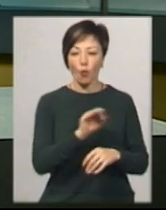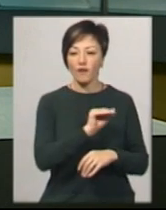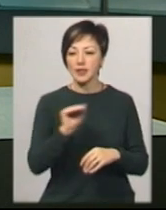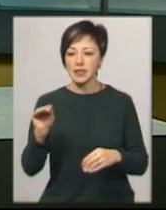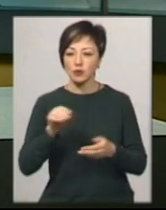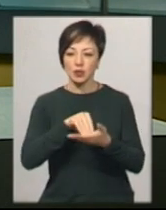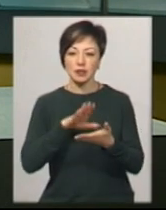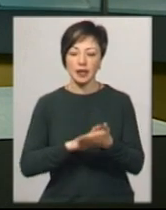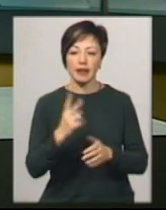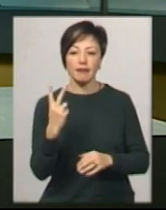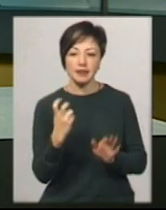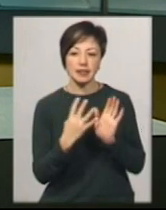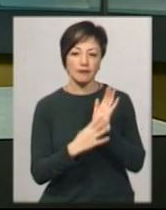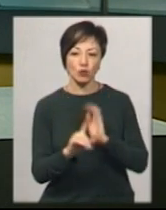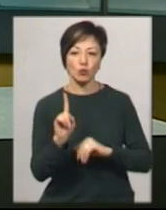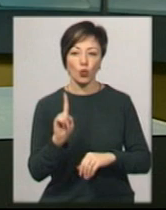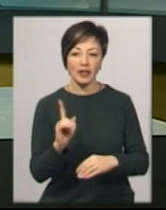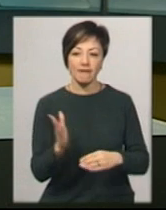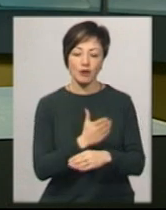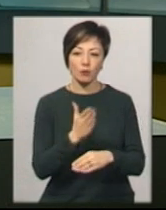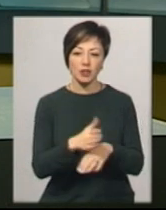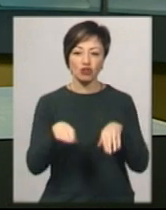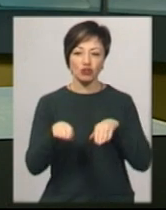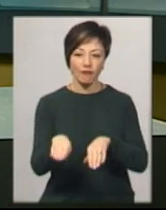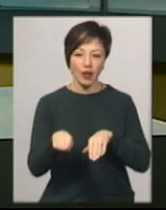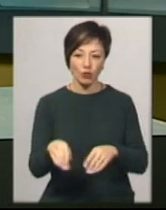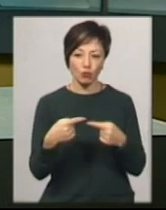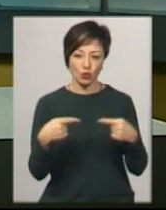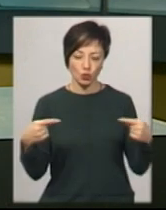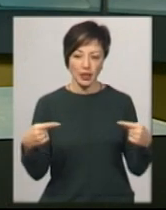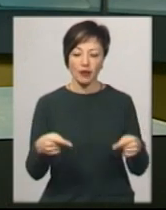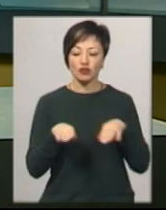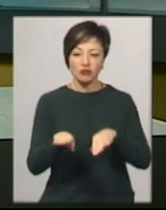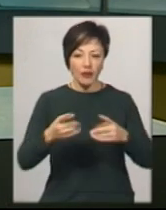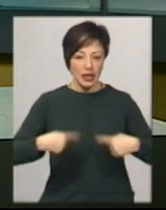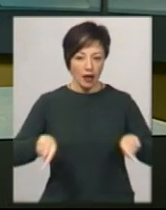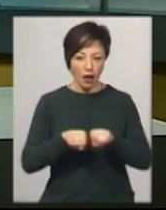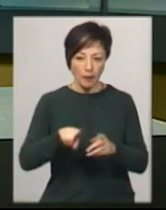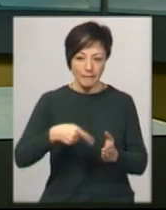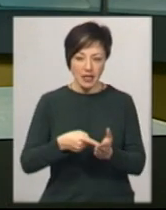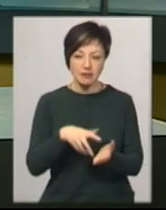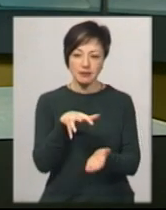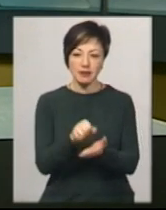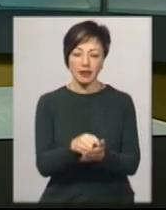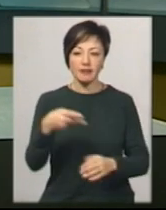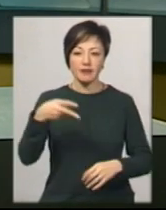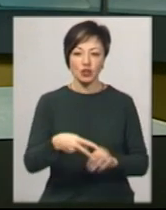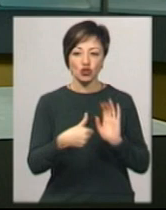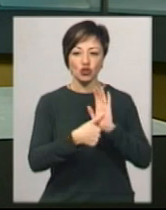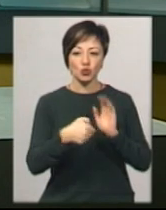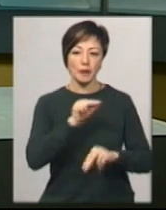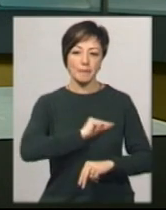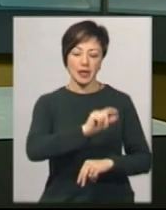зареєстрований 291 виробник швейної продукції. У швейній галузі міста офіційно зайнято понад 2600